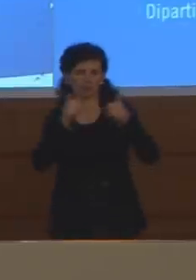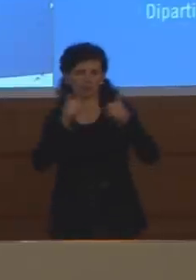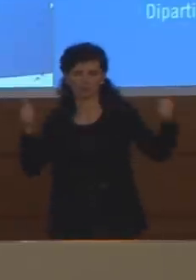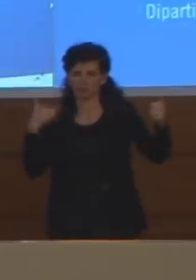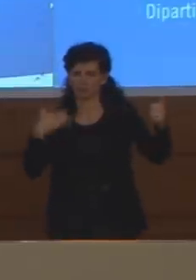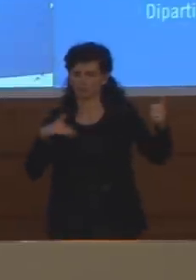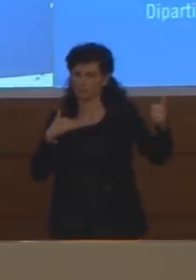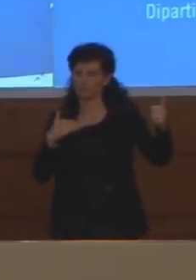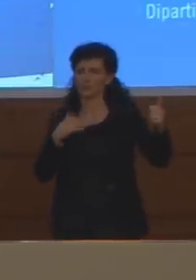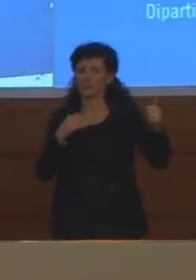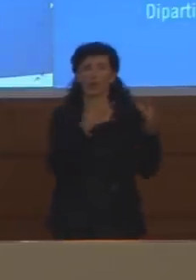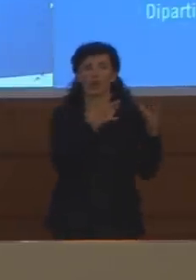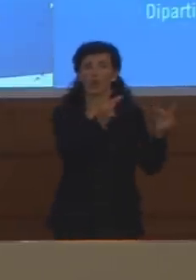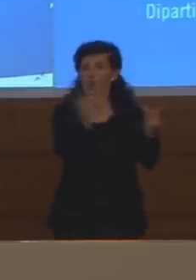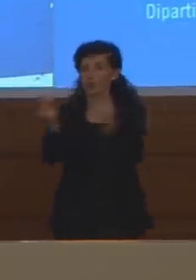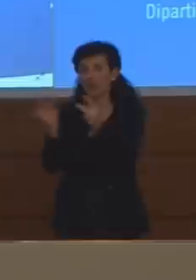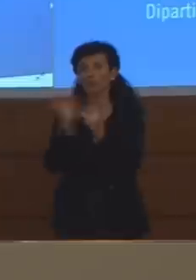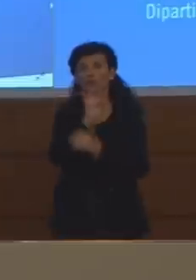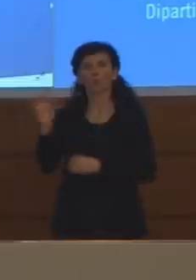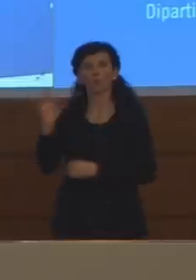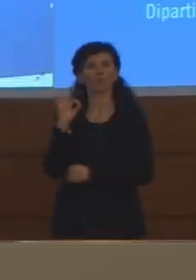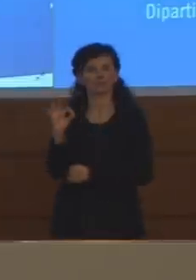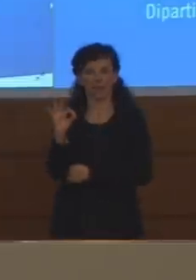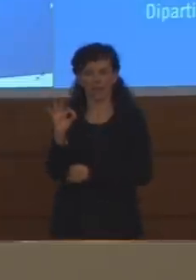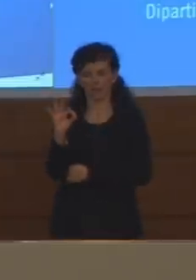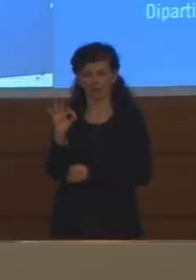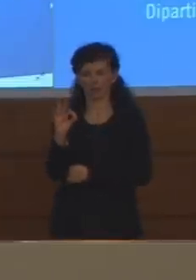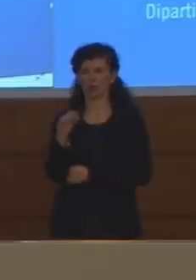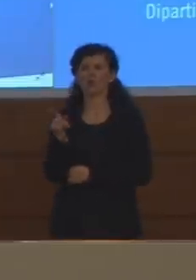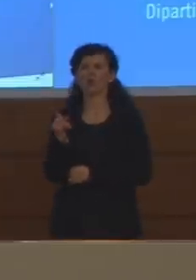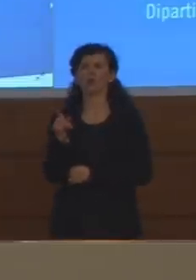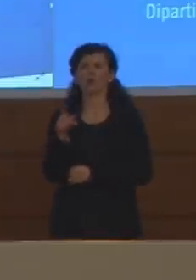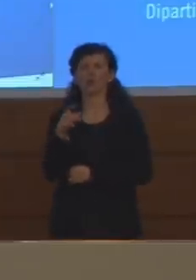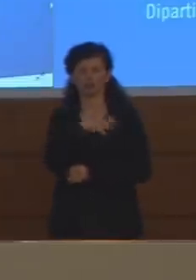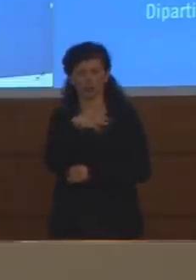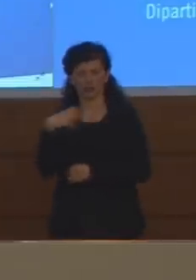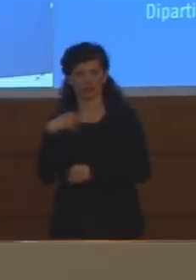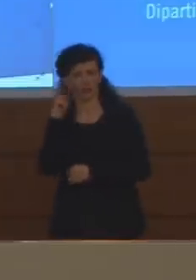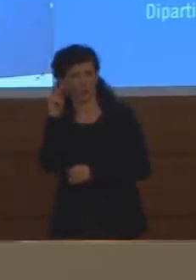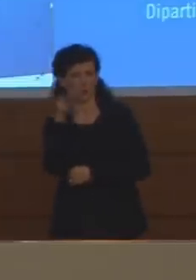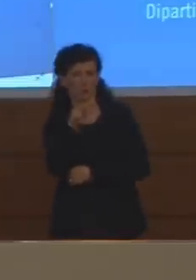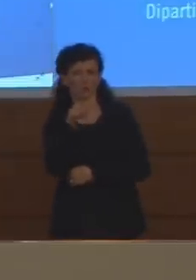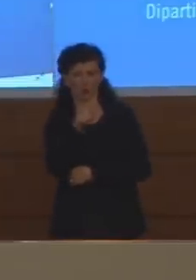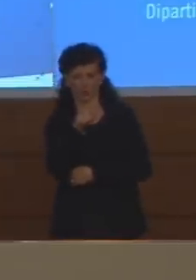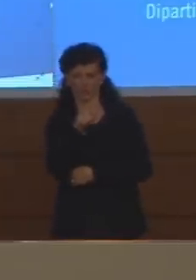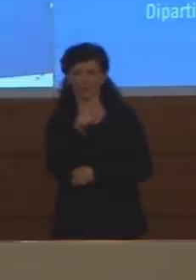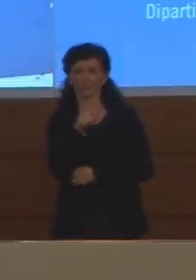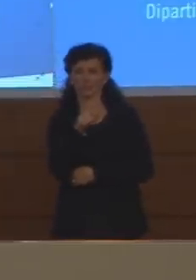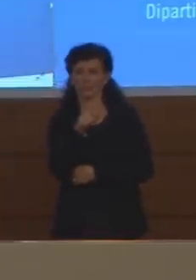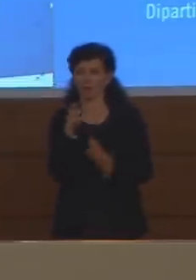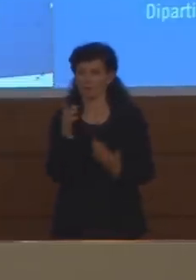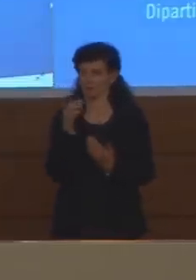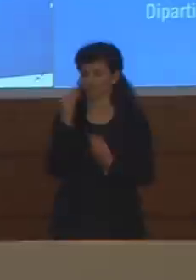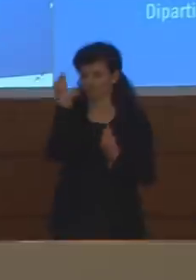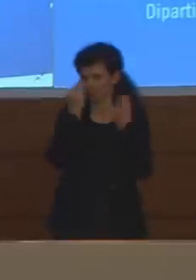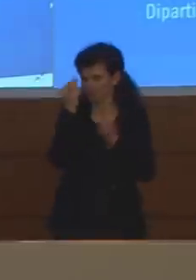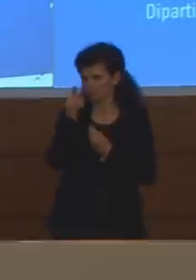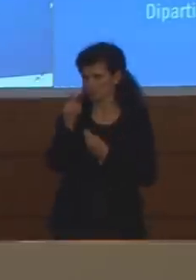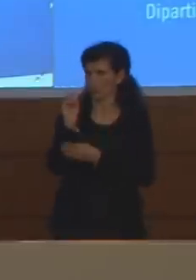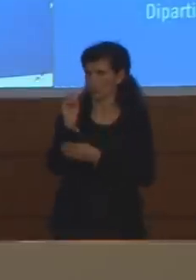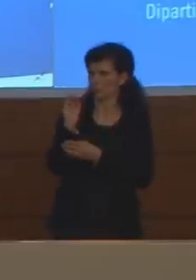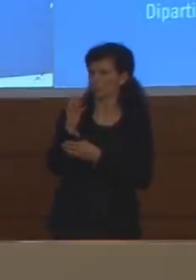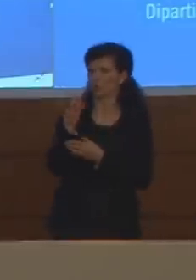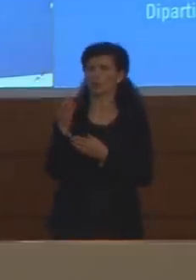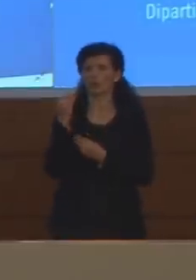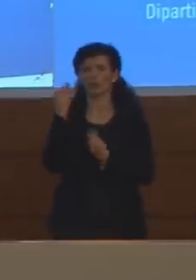oggi invece registrano zero contagi dal punto di vista scientifico secondo lei secondo il Comitato